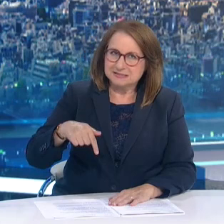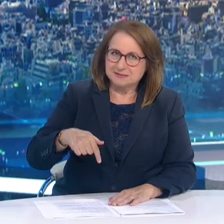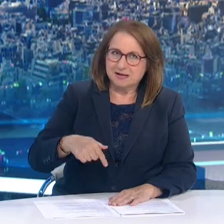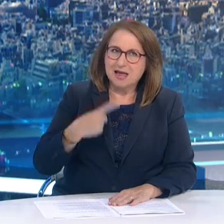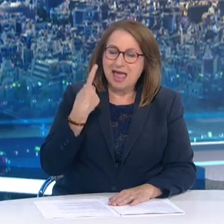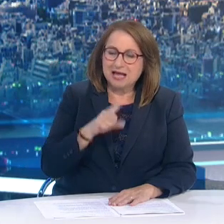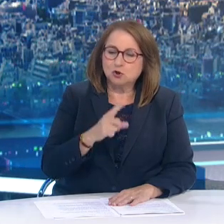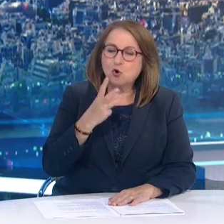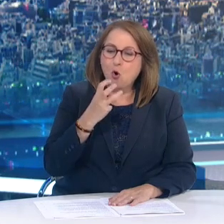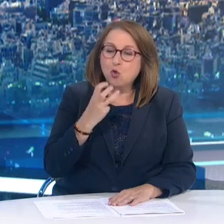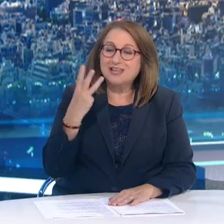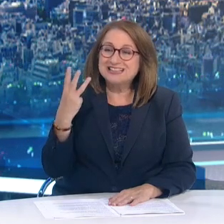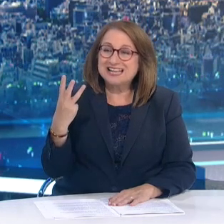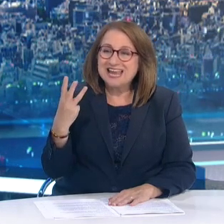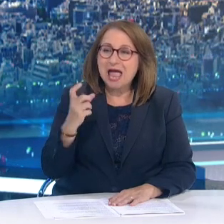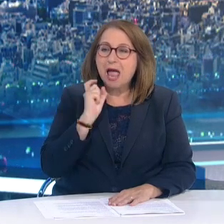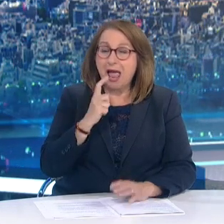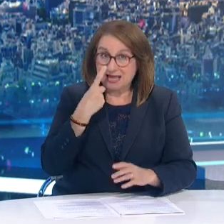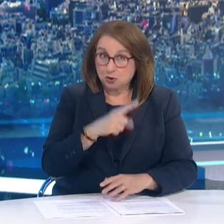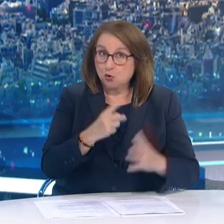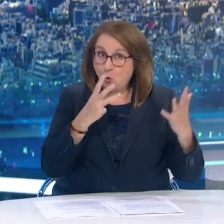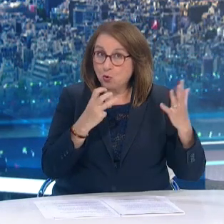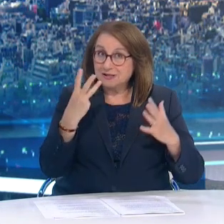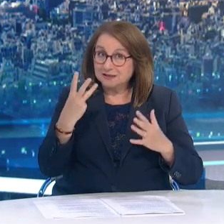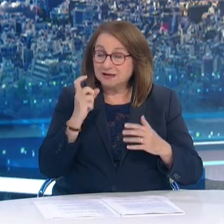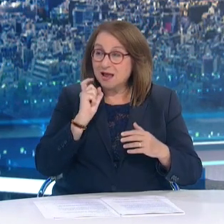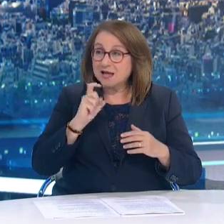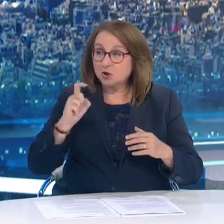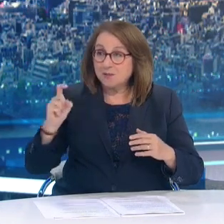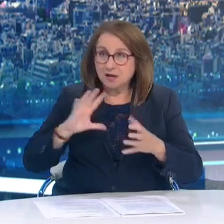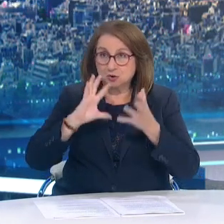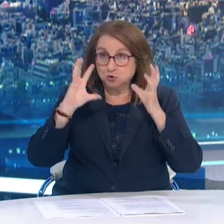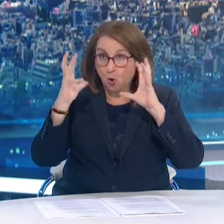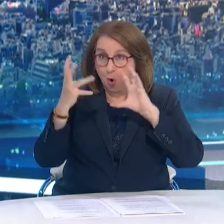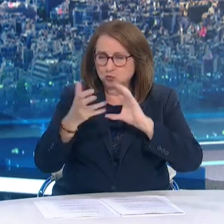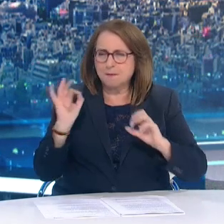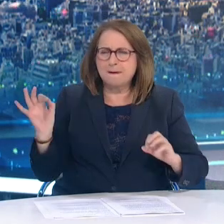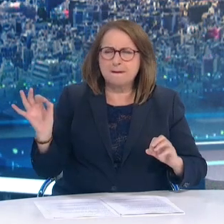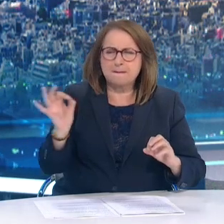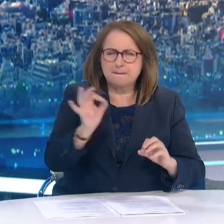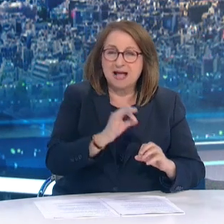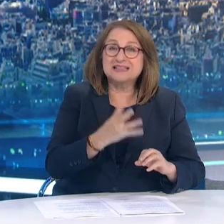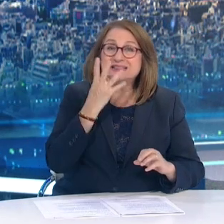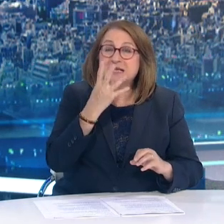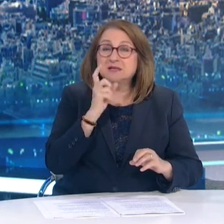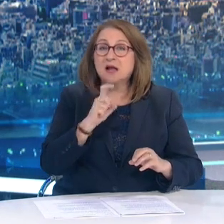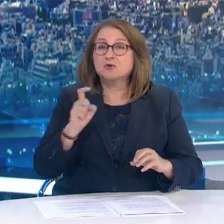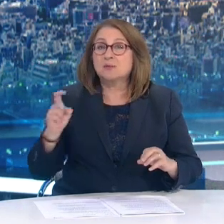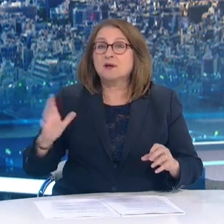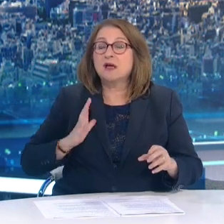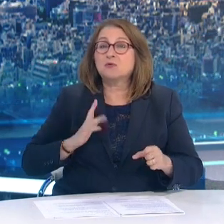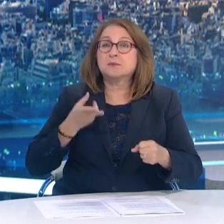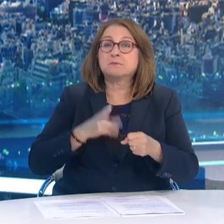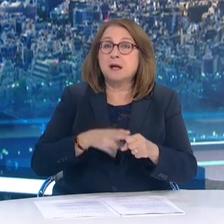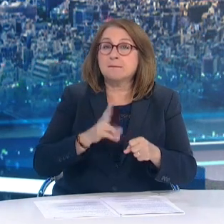εκατομμύρια μολύνσεις και σχεδόν 4 εκατομμύρια θάνατοι με την όσο σε παγκόσμια κλίμακα. Ο ρυθμός των νέων διαγνώσεων